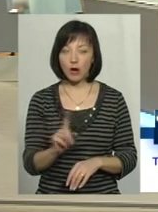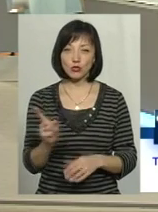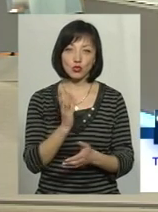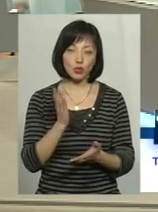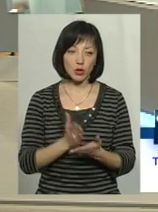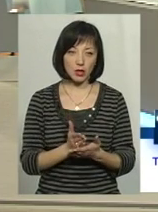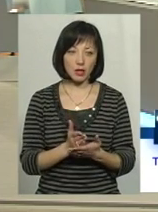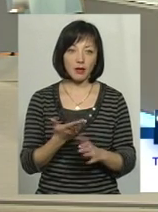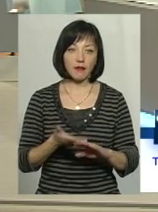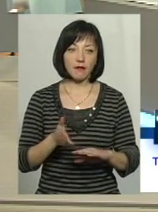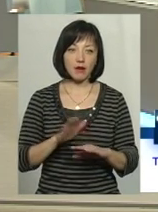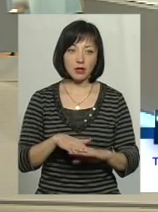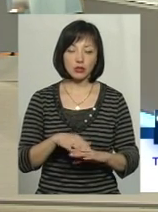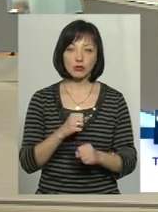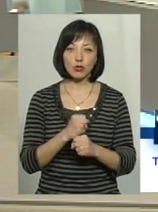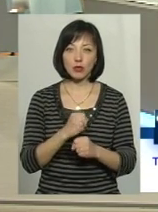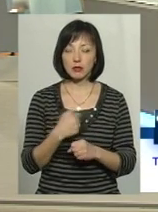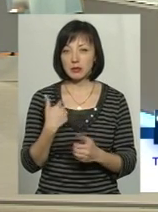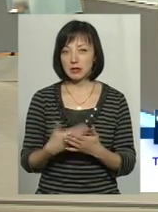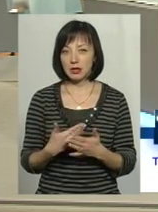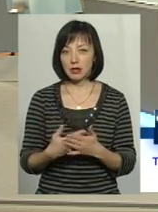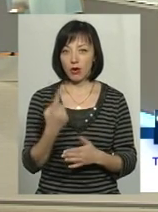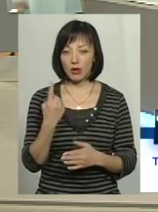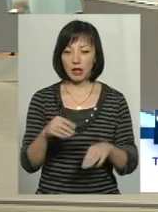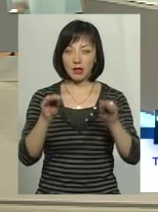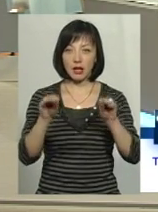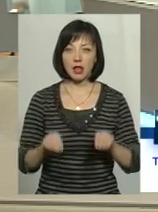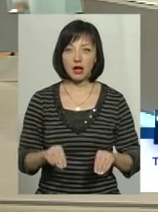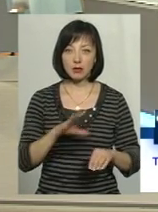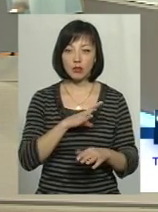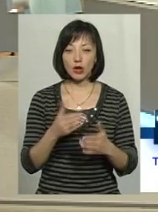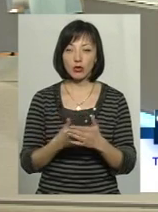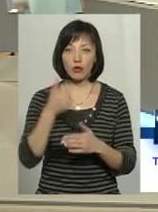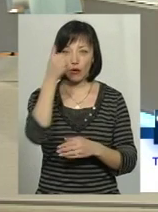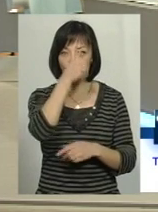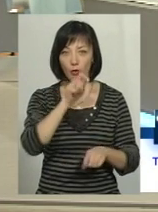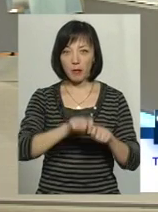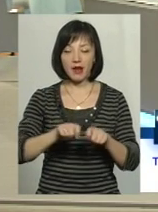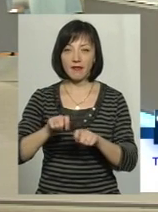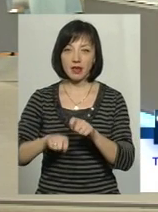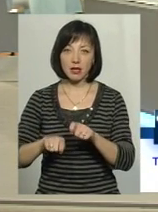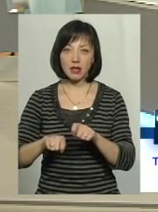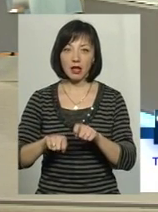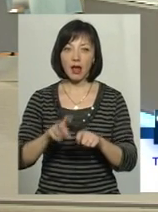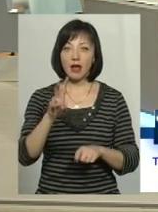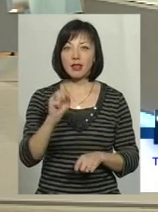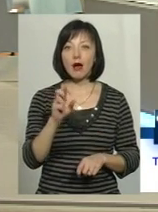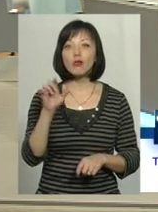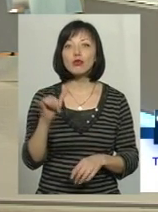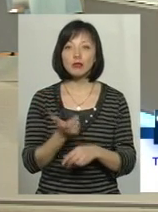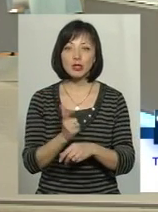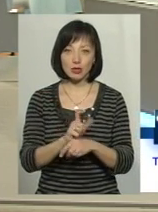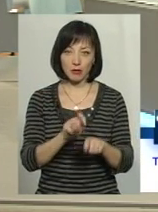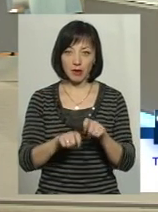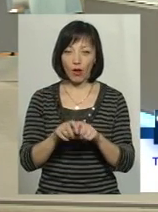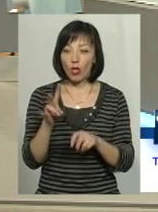важкість роботи. Там, мені здається, одна тільки декларація була до нового року перевірена. НАБУ більше перевірила, але, на